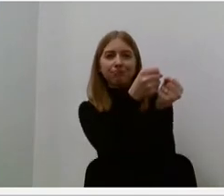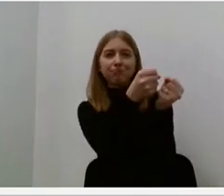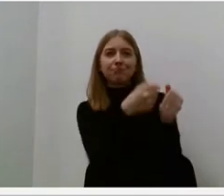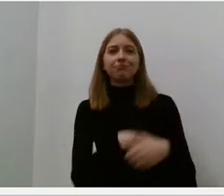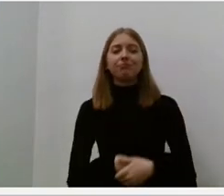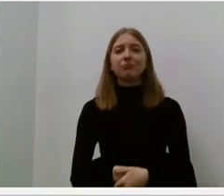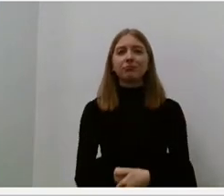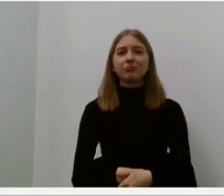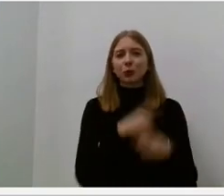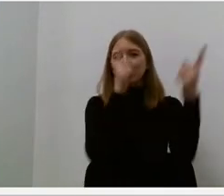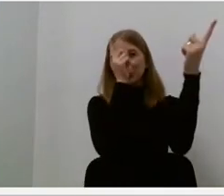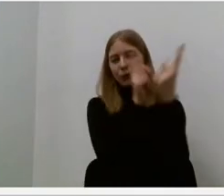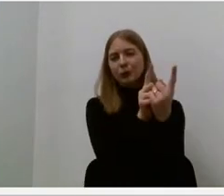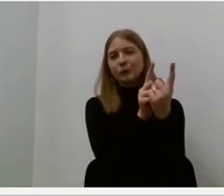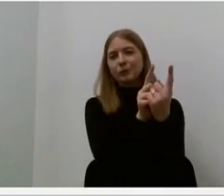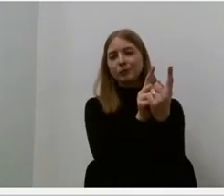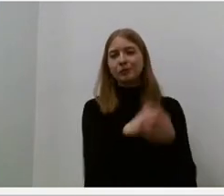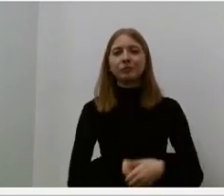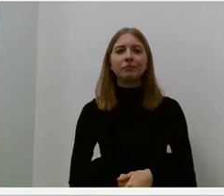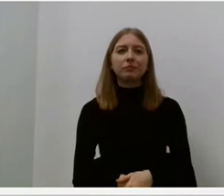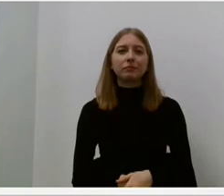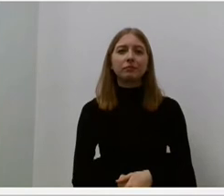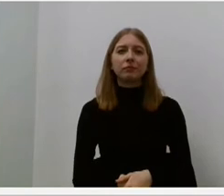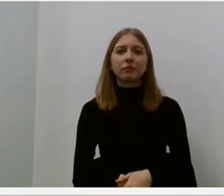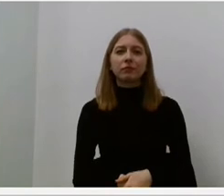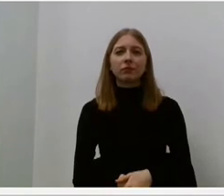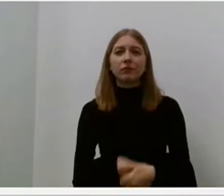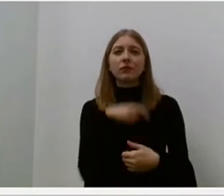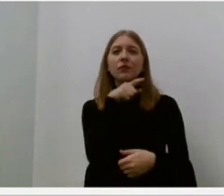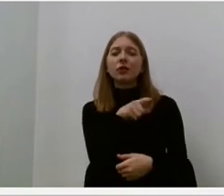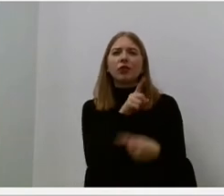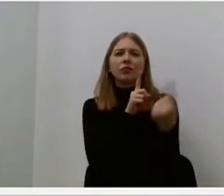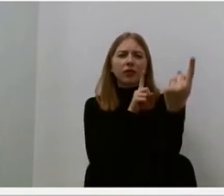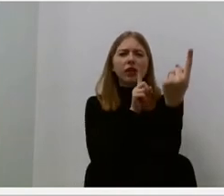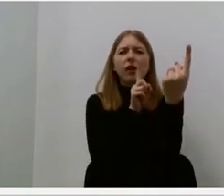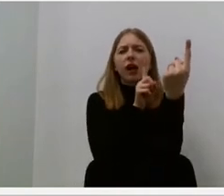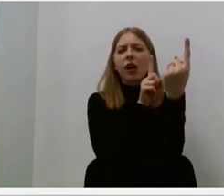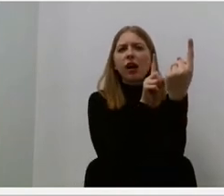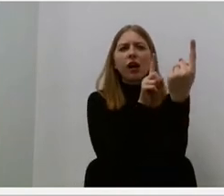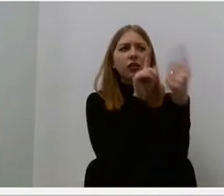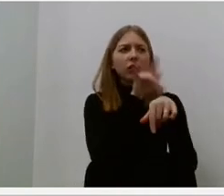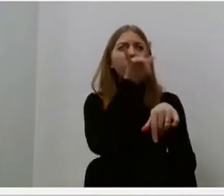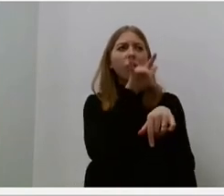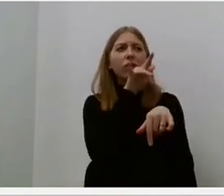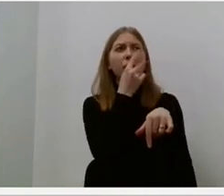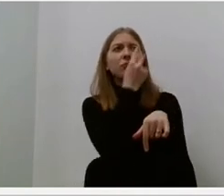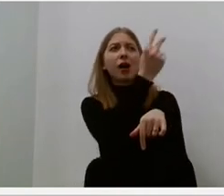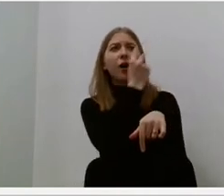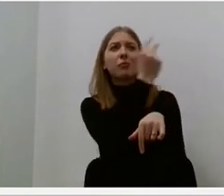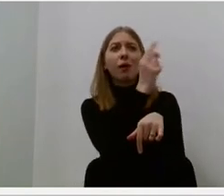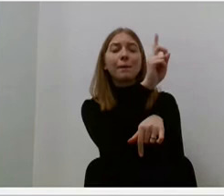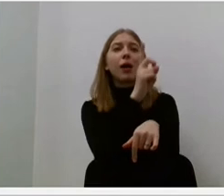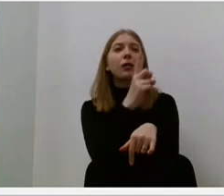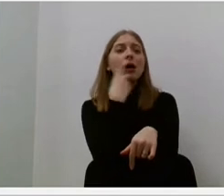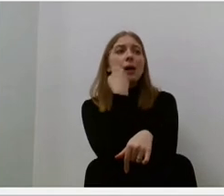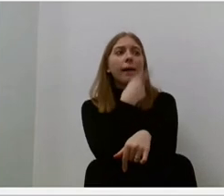Taigi tas lėtas, skausmingas, artėjimas. Jau matai, bet dar negali kalbėti, dar negali